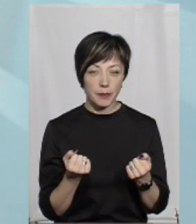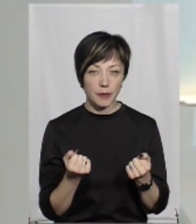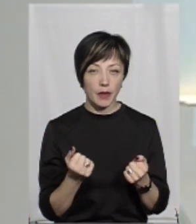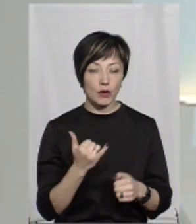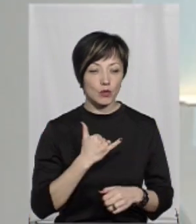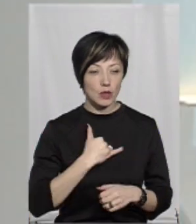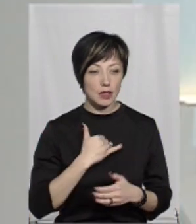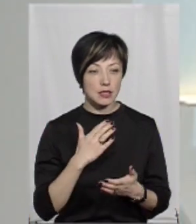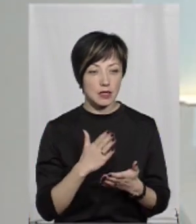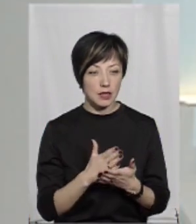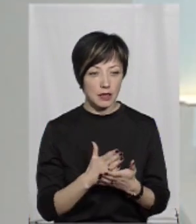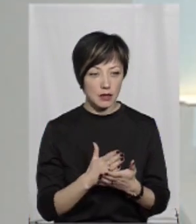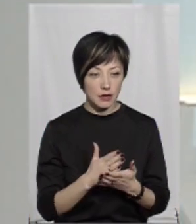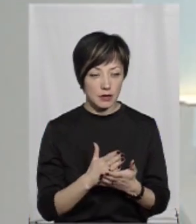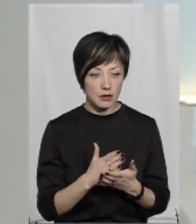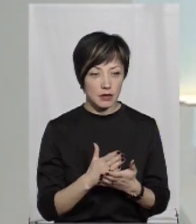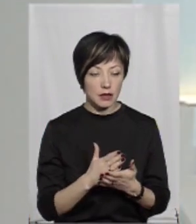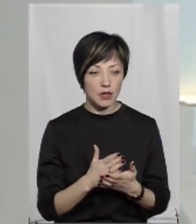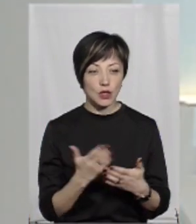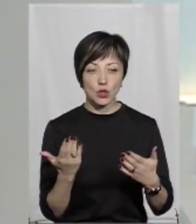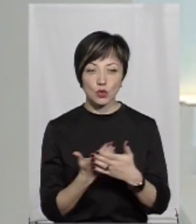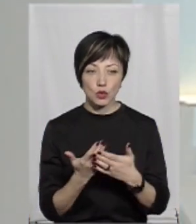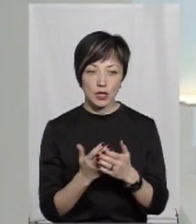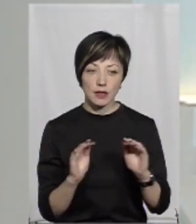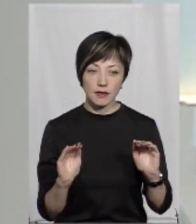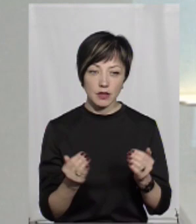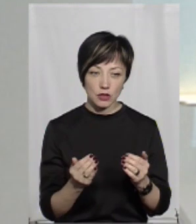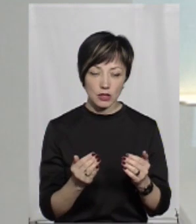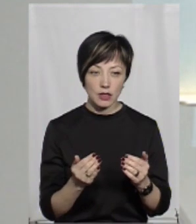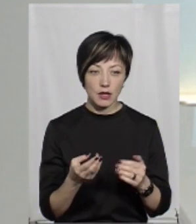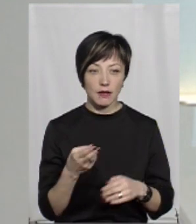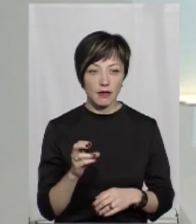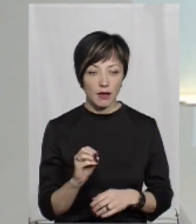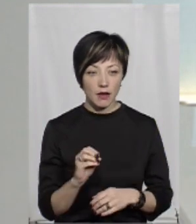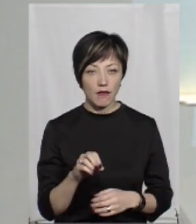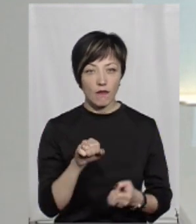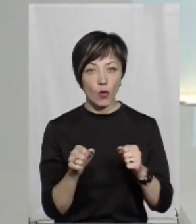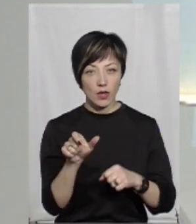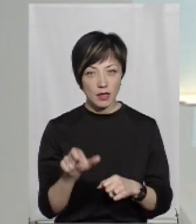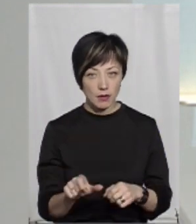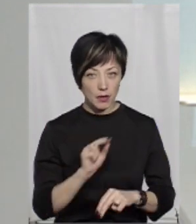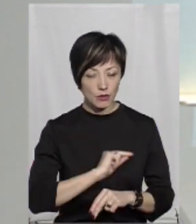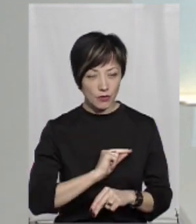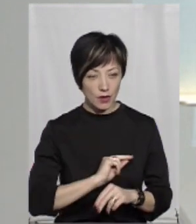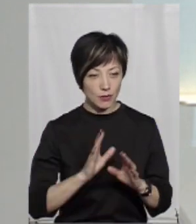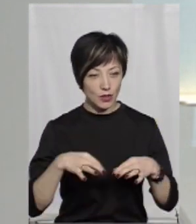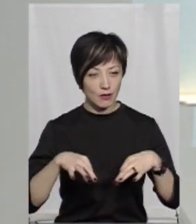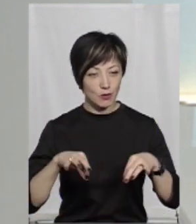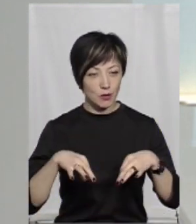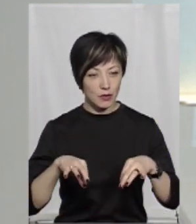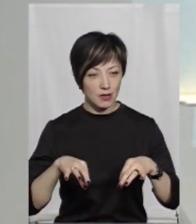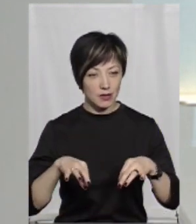У нас є сюжет невеличкий, де водій, який буде працювати на тому